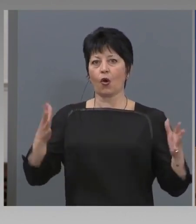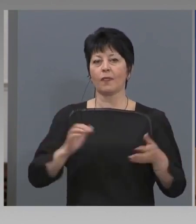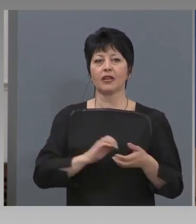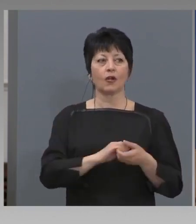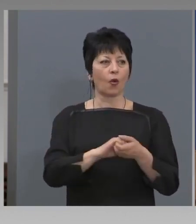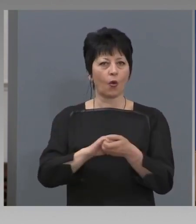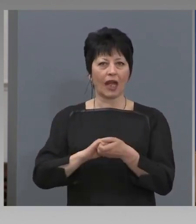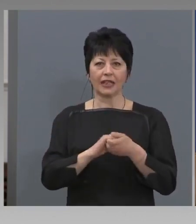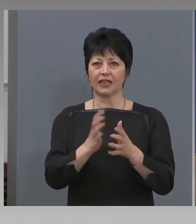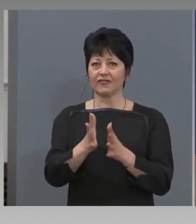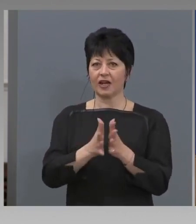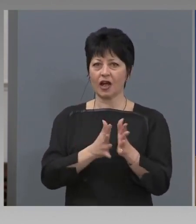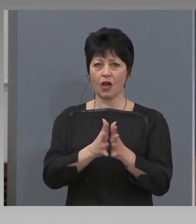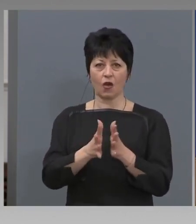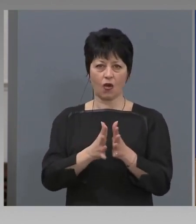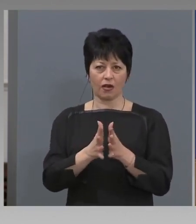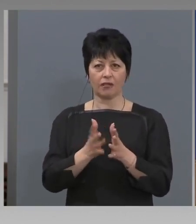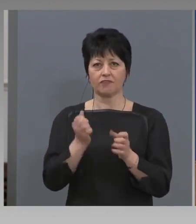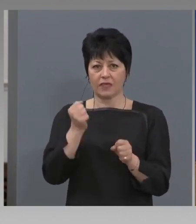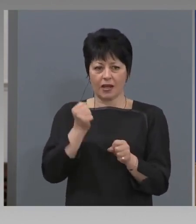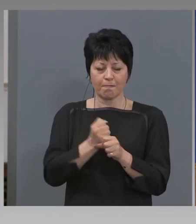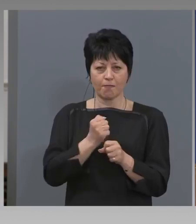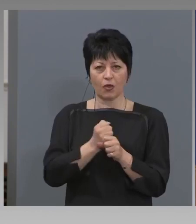от хора работят, пресмятат,